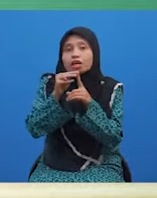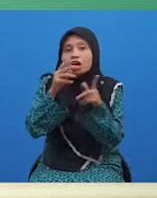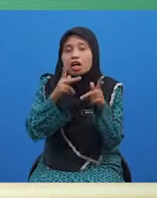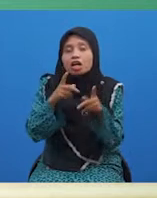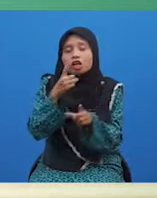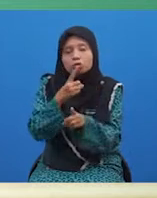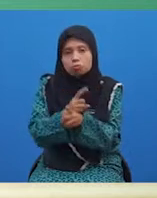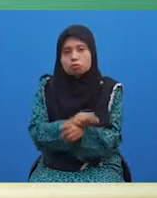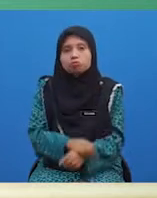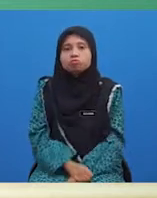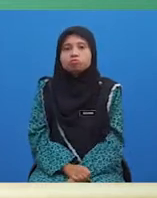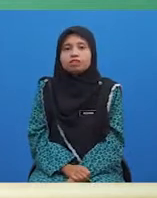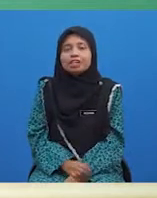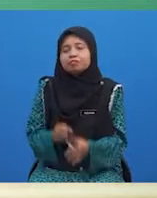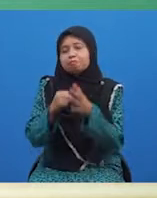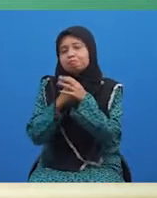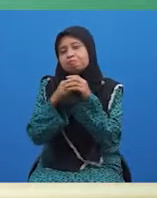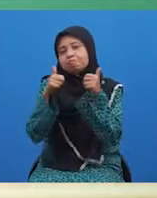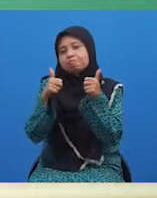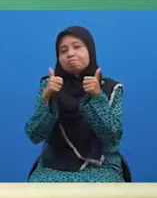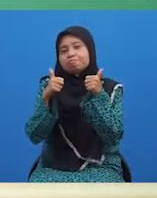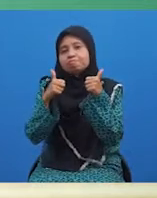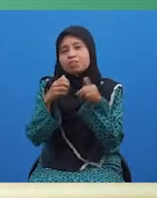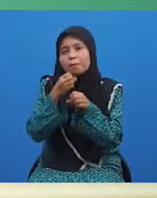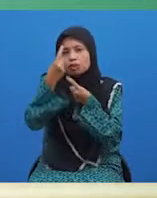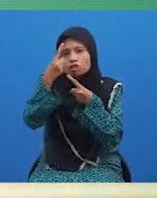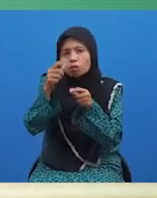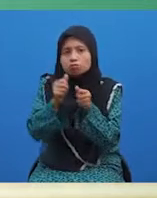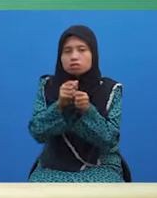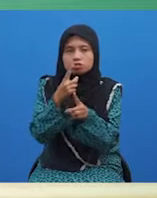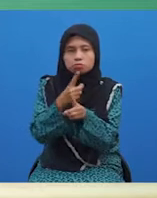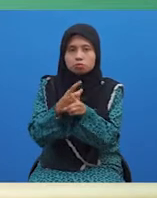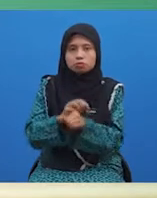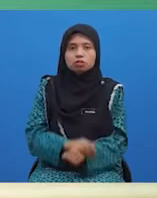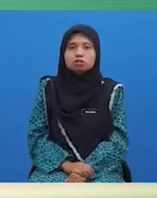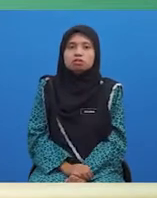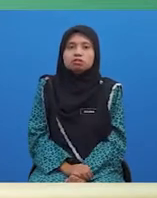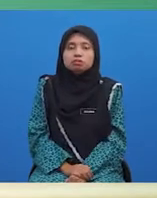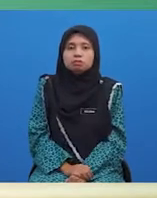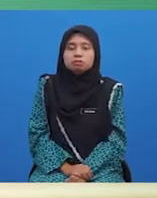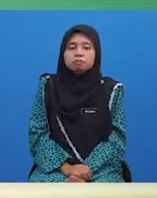bahagian yang betul. Syabas kerana pelajar dapat menjawab dengan tepat.